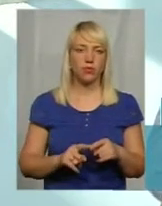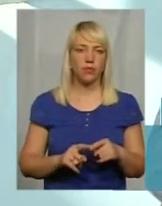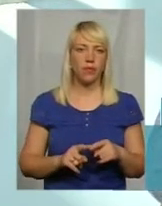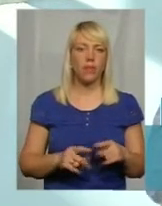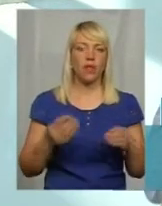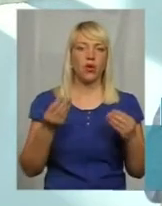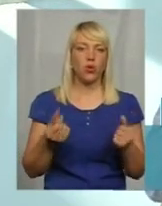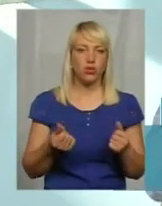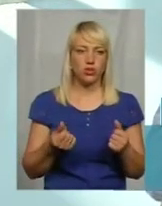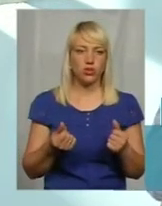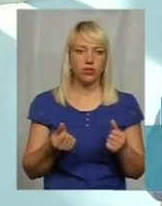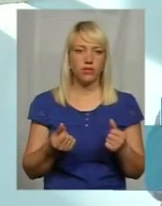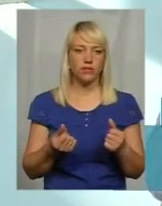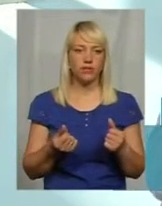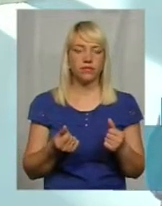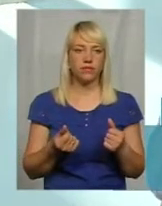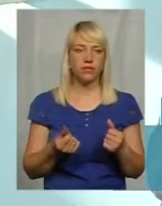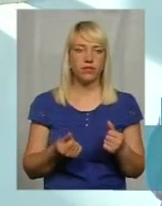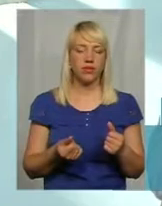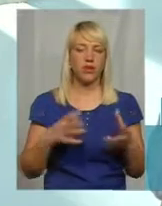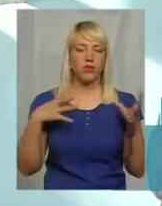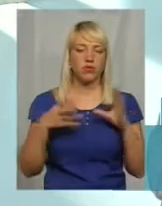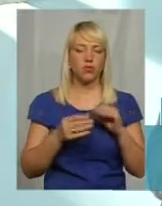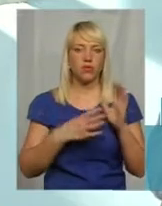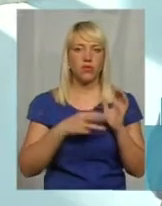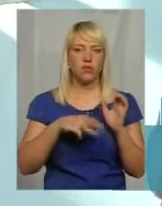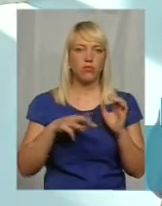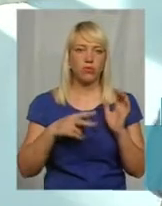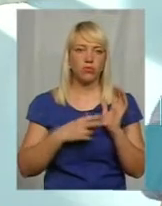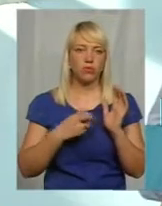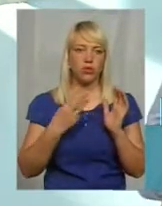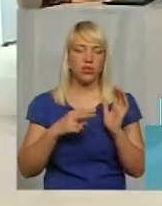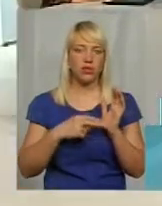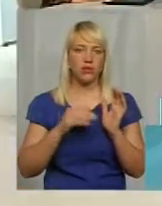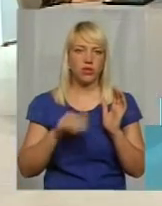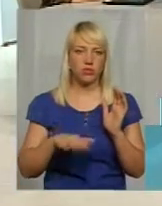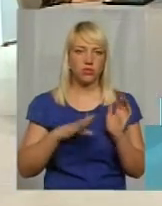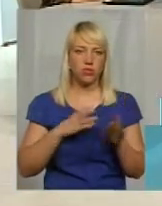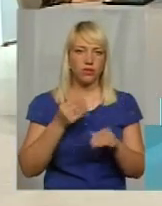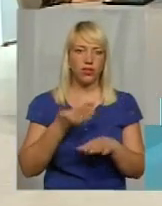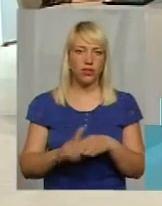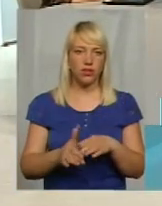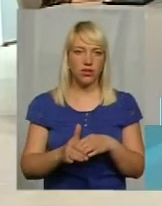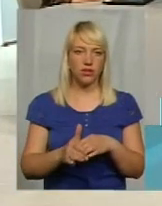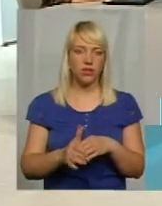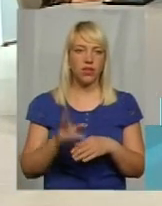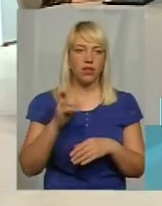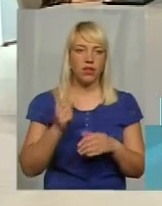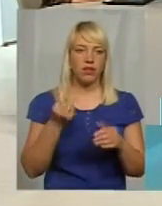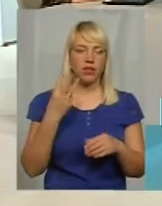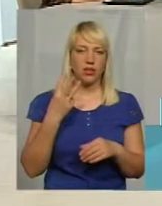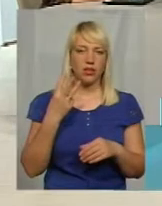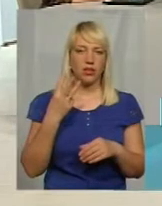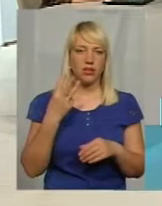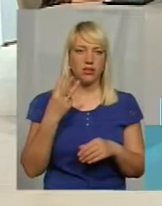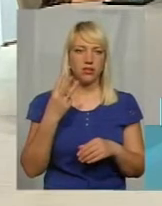гроші в сумі 9 мільйонів 737 тисяч були виділені на 13 міні